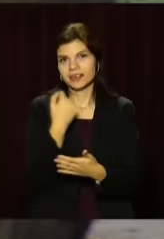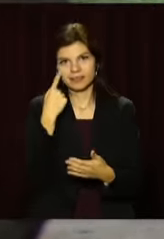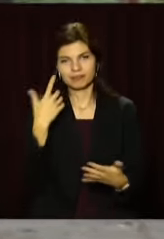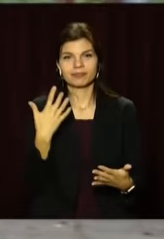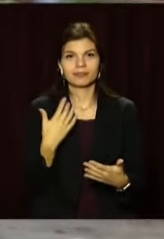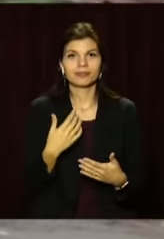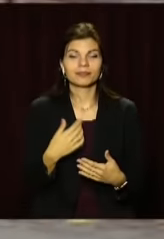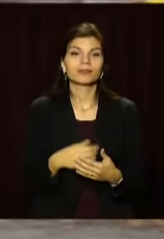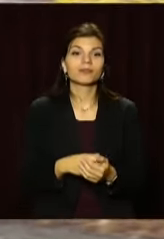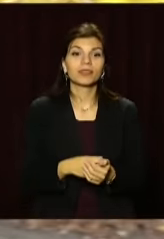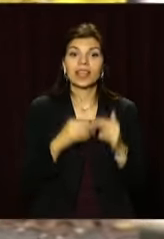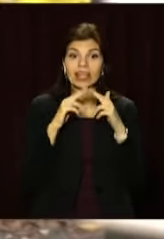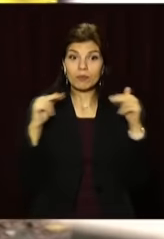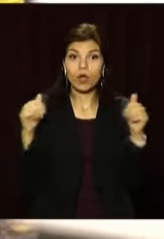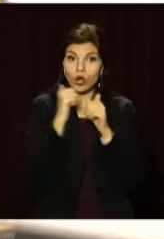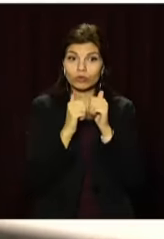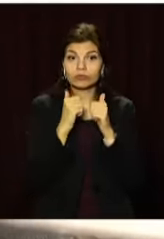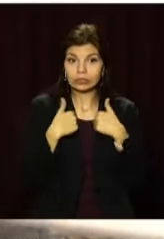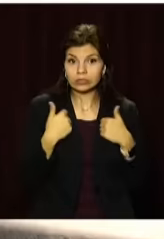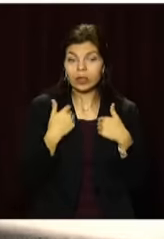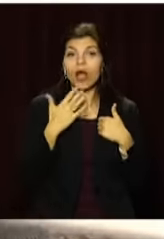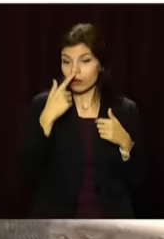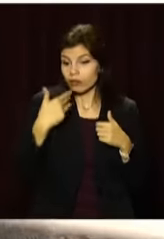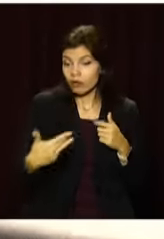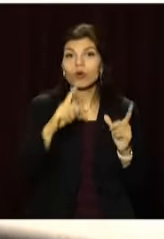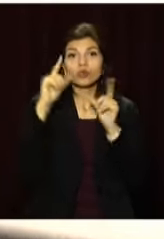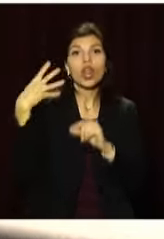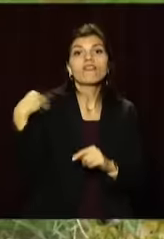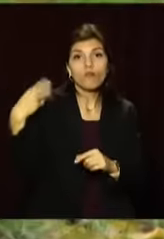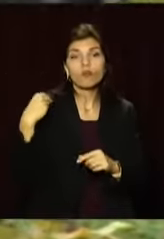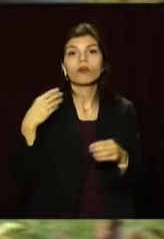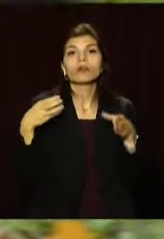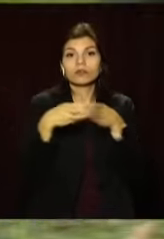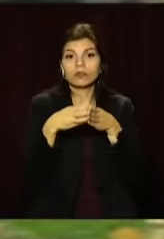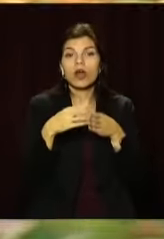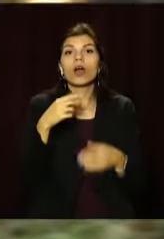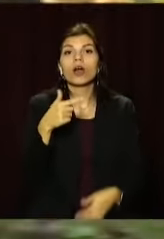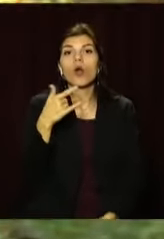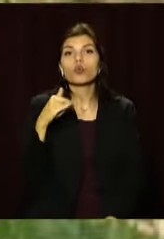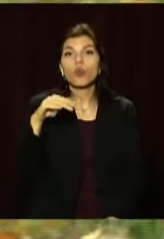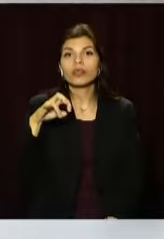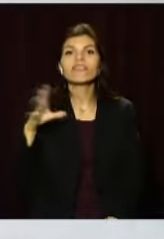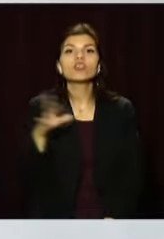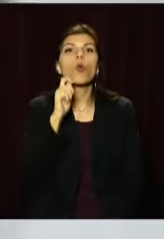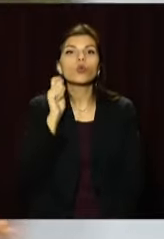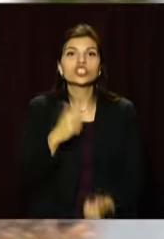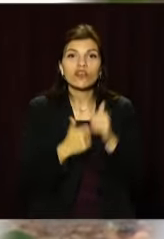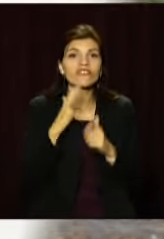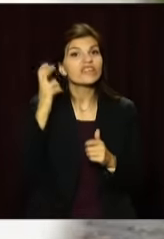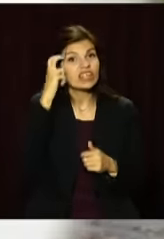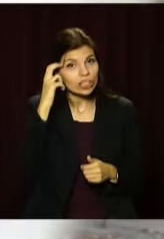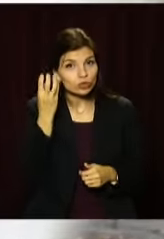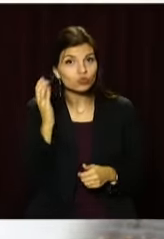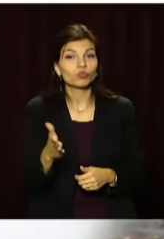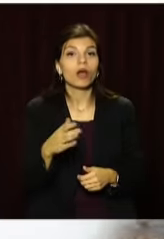Вже днями дніпровські спортсмени вирушать до Львову на етап Кубку України. У грудні на них чекають всеукраїнські змагання в Києві.